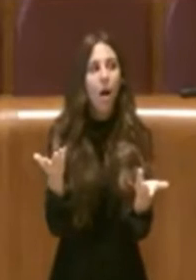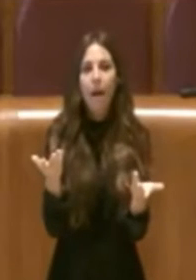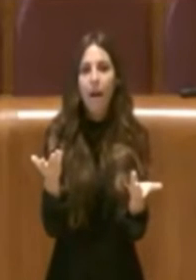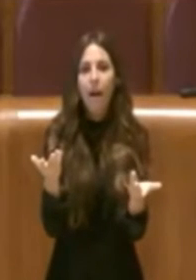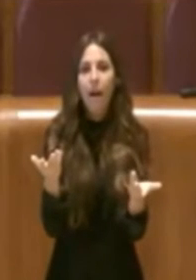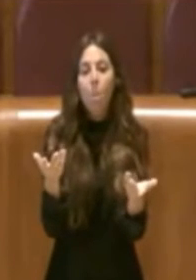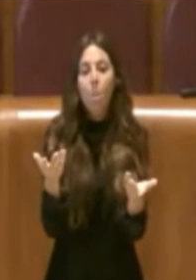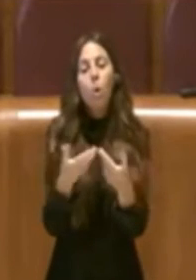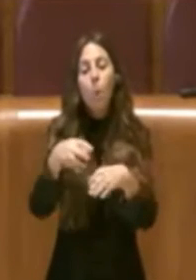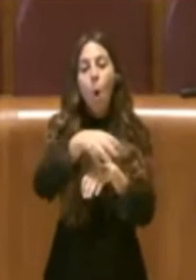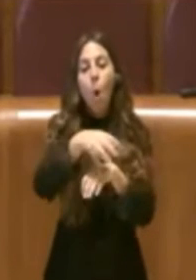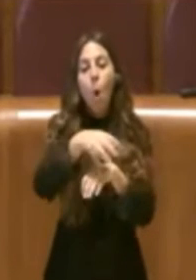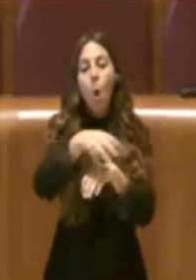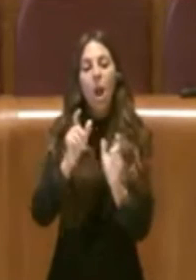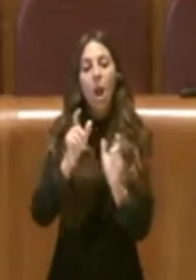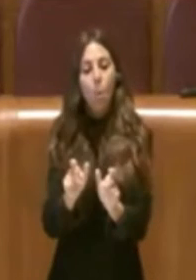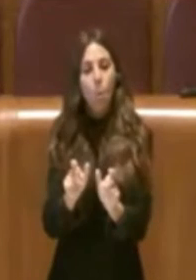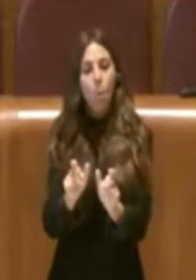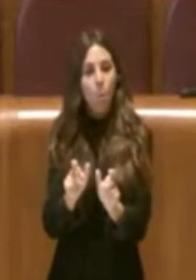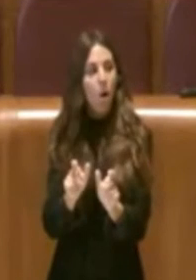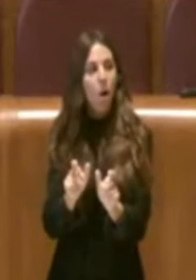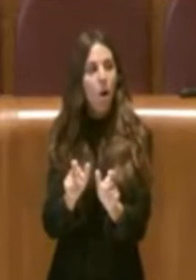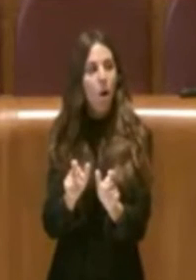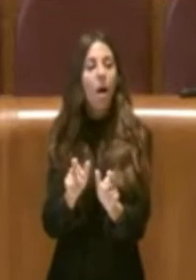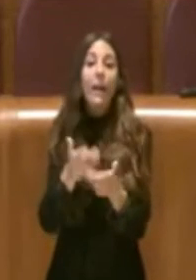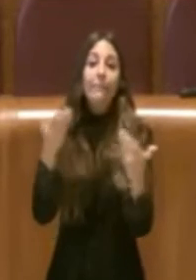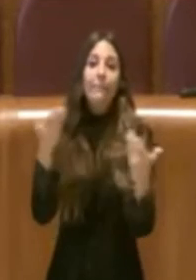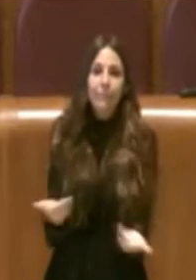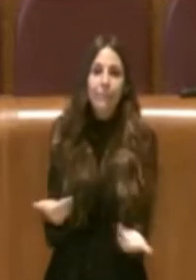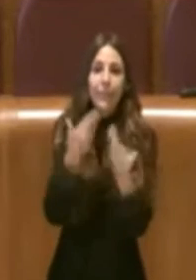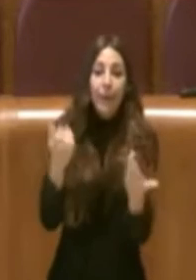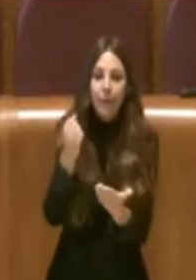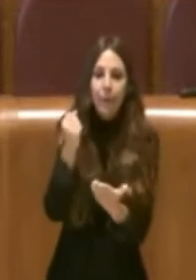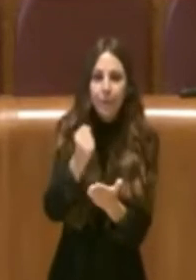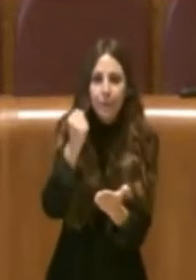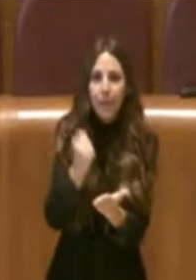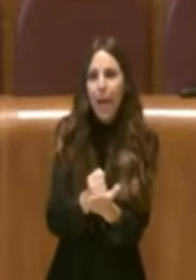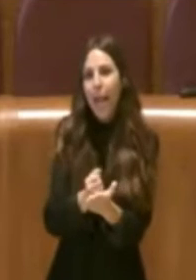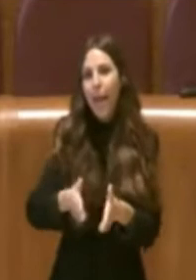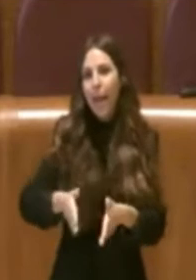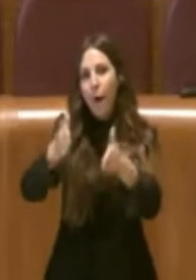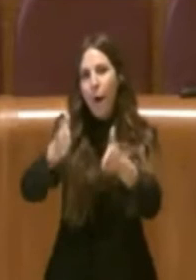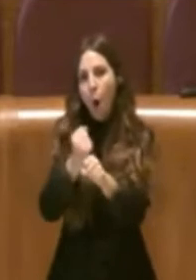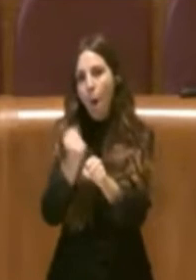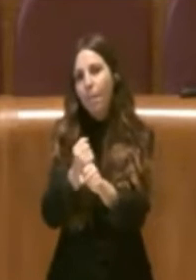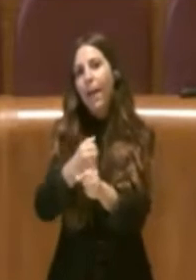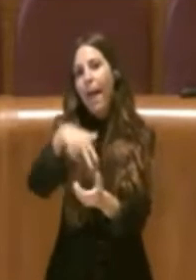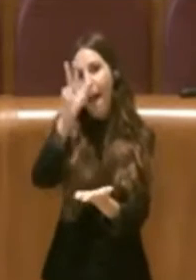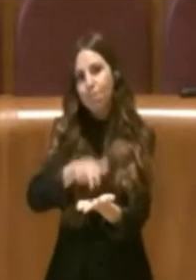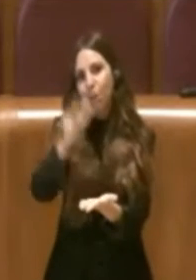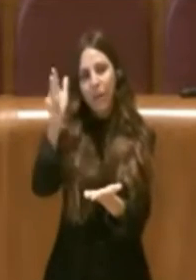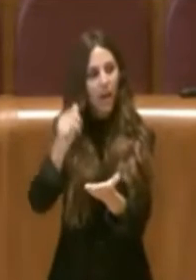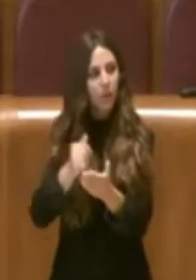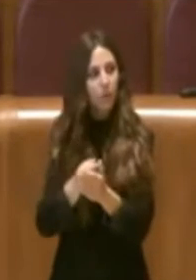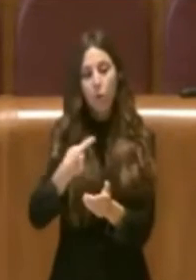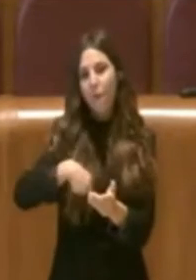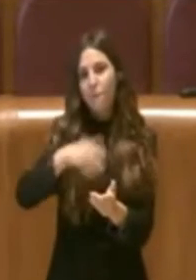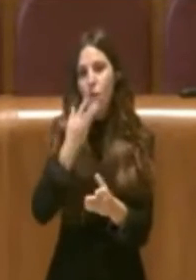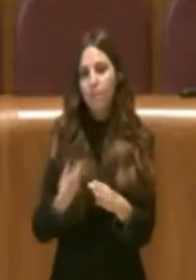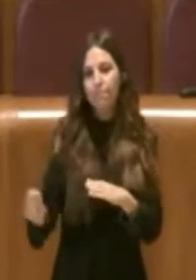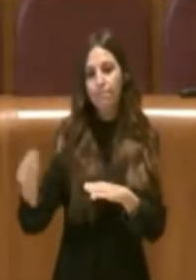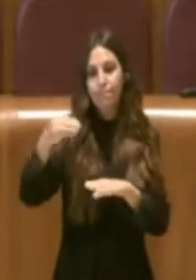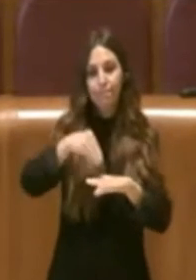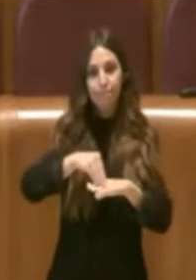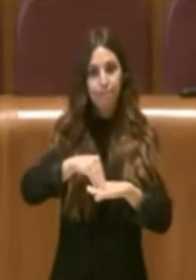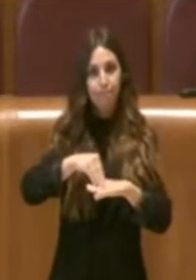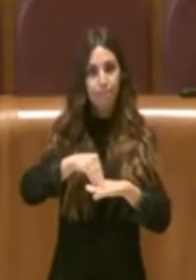commissario ad acta, per cui si è arrivata finalmente al collaudo dell'opera. Noi quello che vogliamo raggiungere è chiudere il